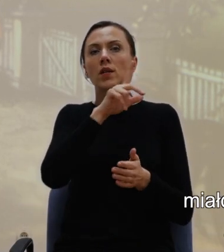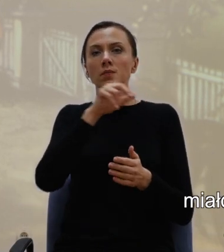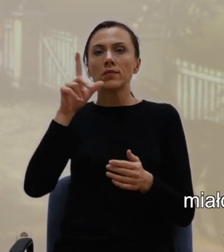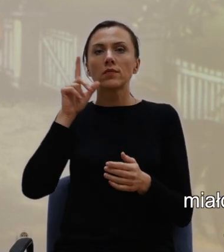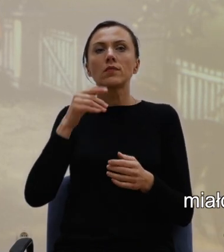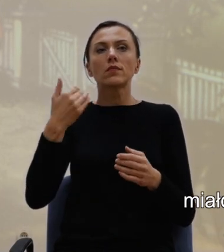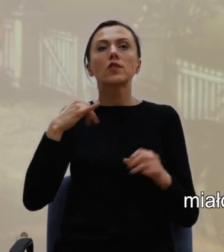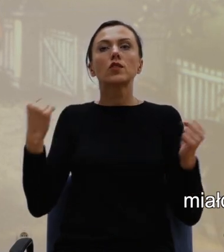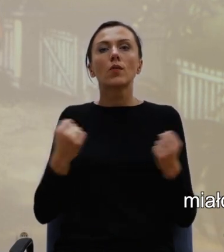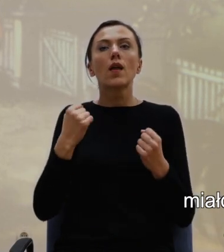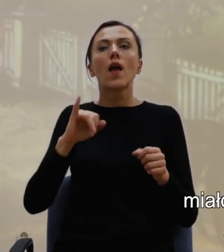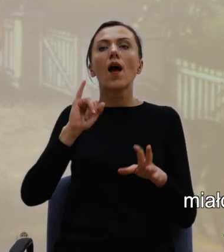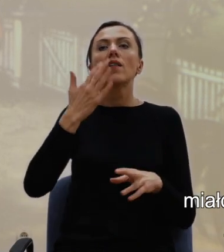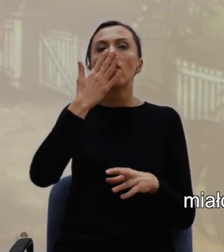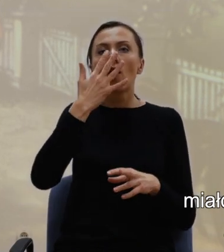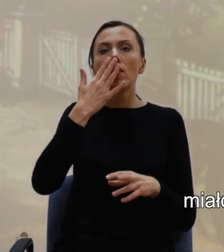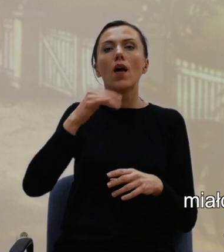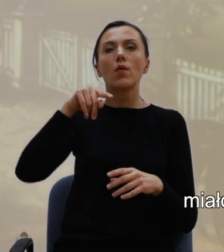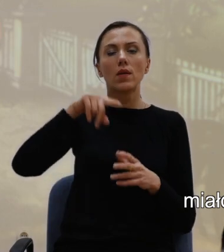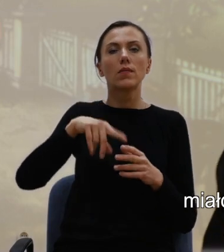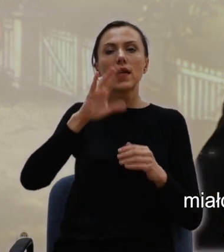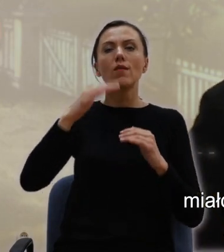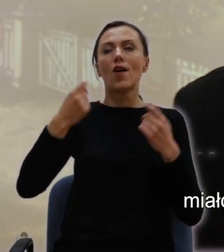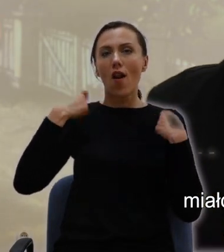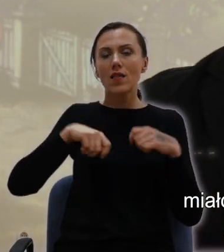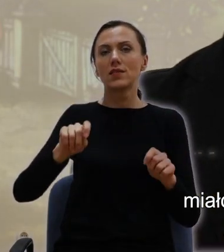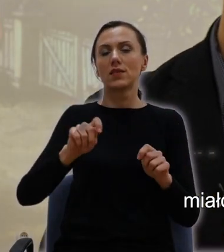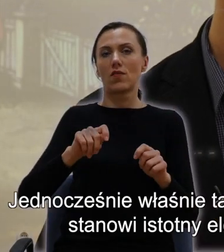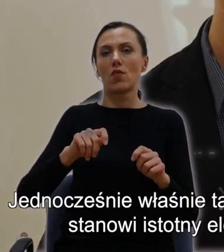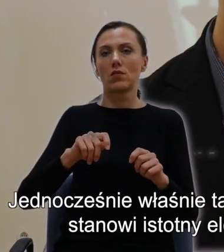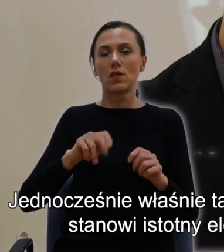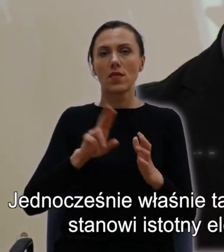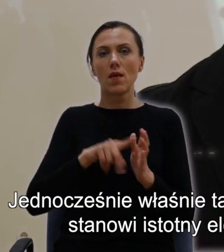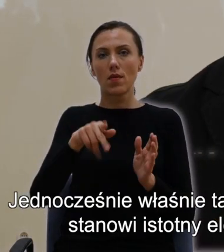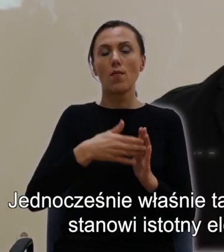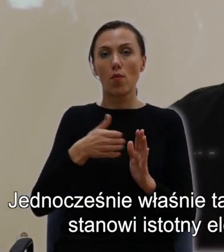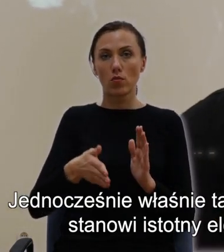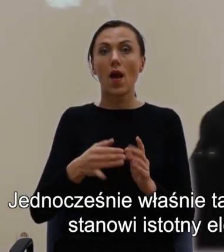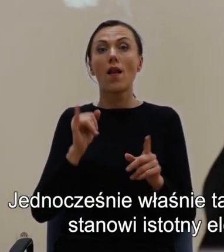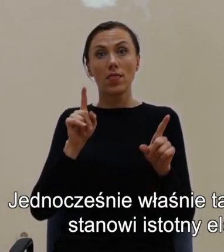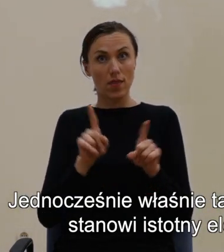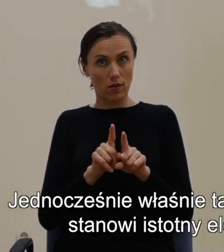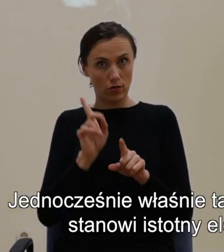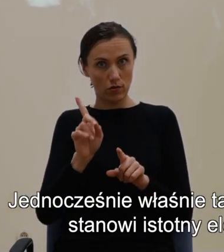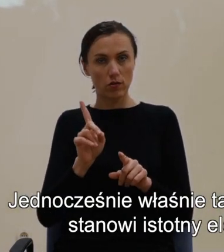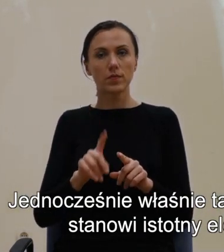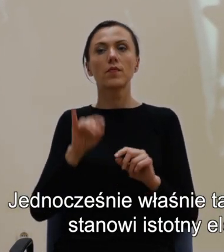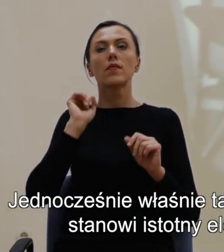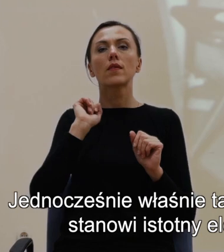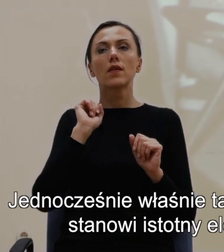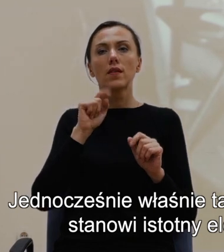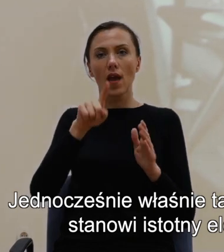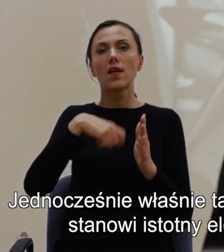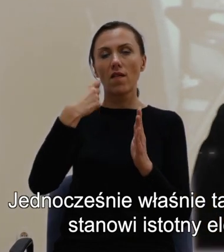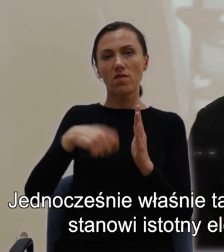miało funkcjonowanie takich plantacji, jaką widzimy na tym obrazie. Jednocześnie, jeśli pomyślimy o tym, jednocześnie właśnie taki